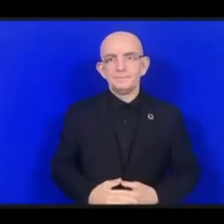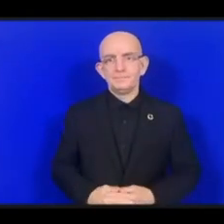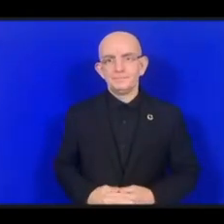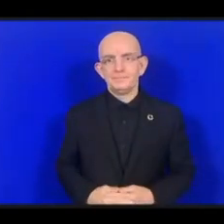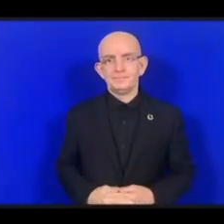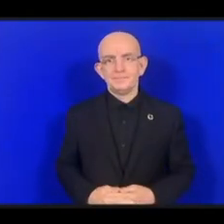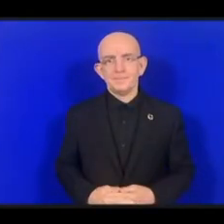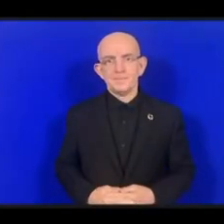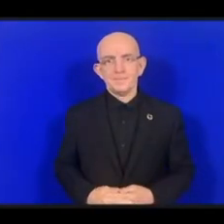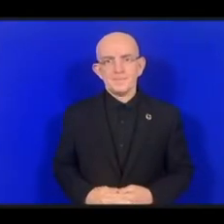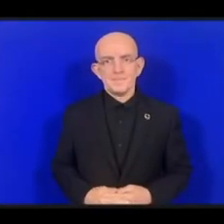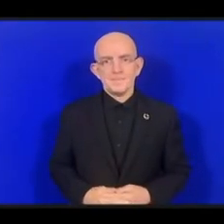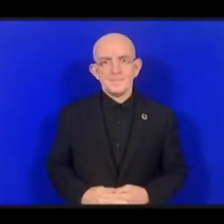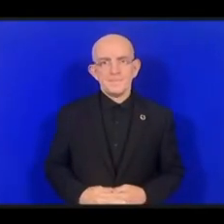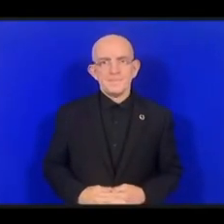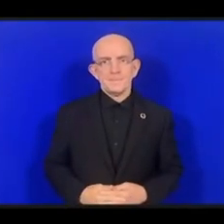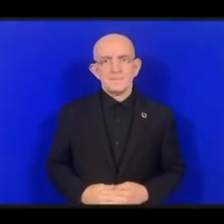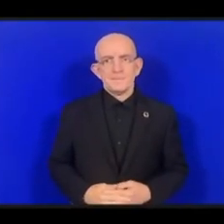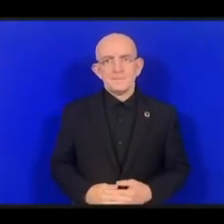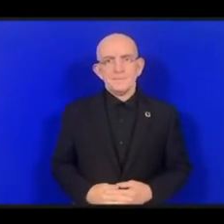обсуждения. Благодарю за внимание.